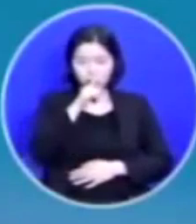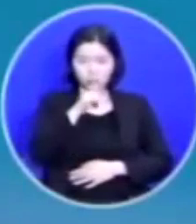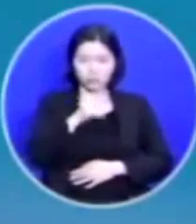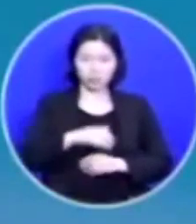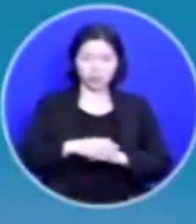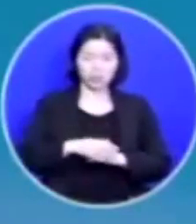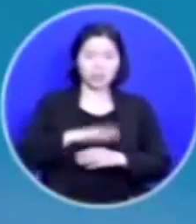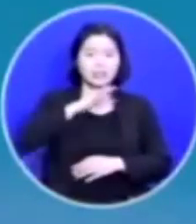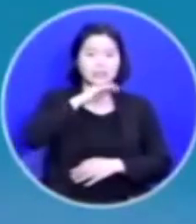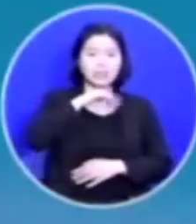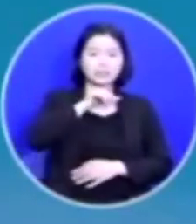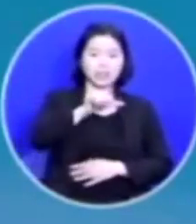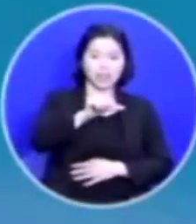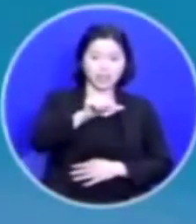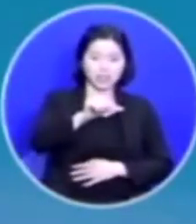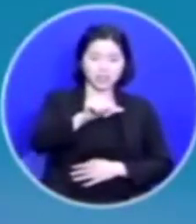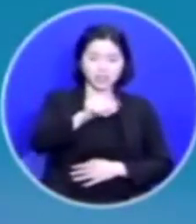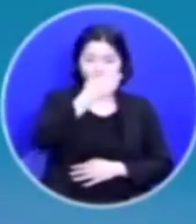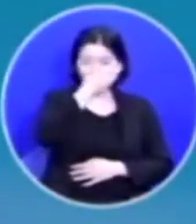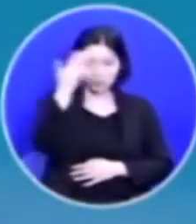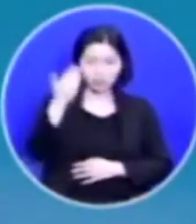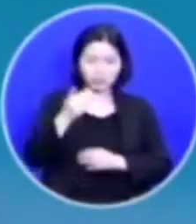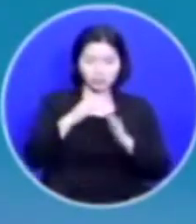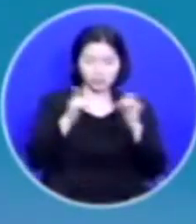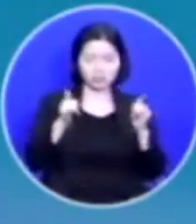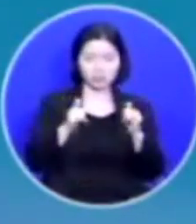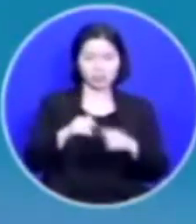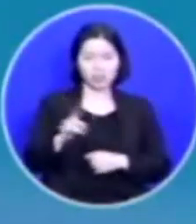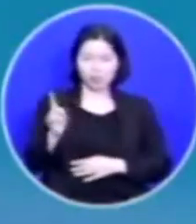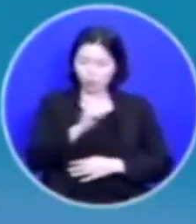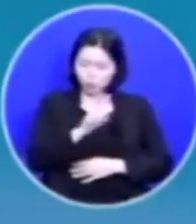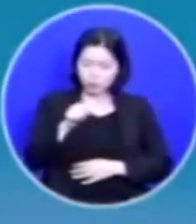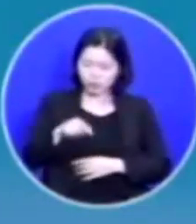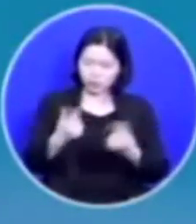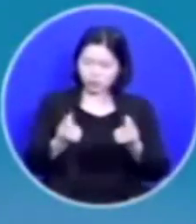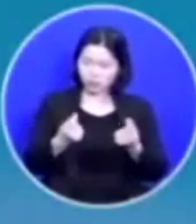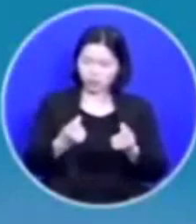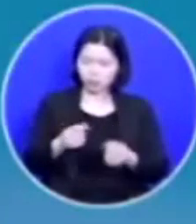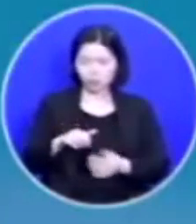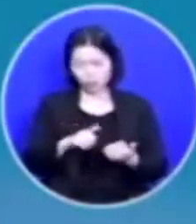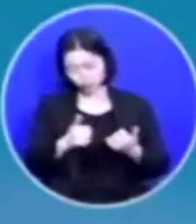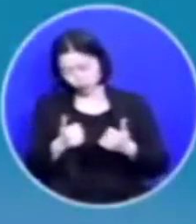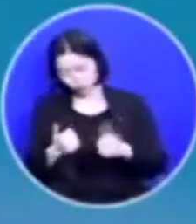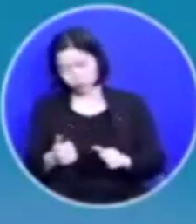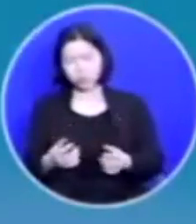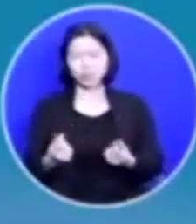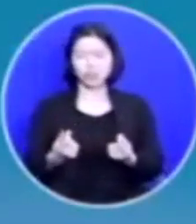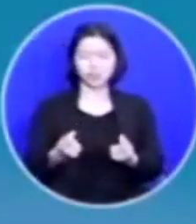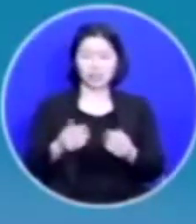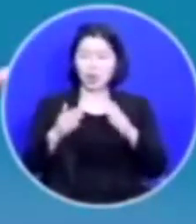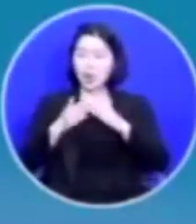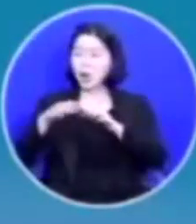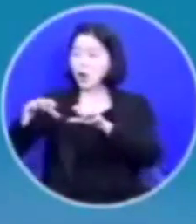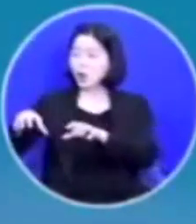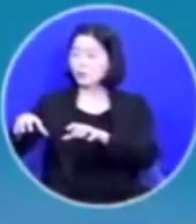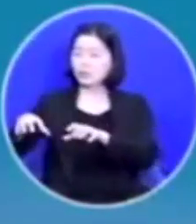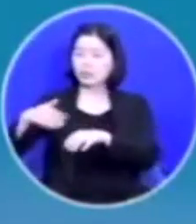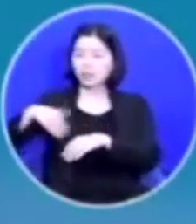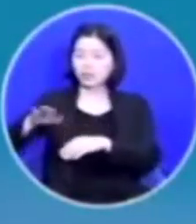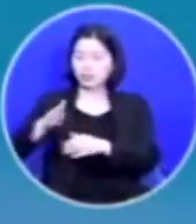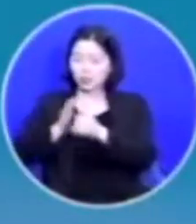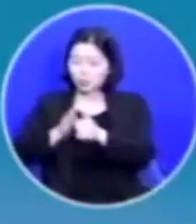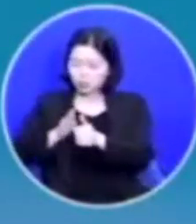5살 된 이 아이가 도무지 이렇게 해서는 정말 죽을 것 같아서 이웃집에 가서 사정을 했습니다